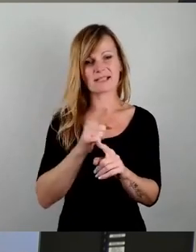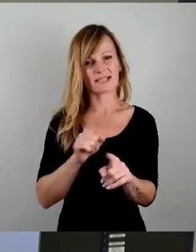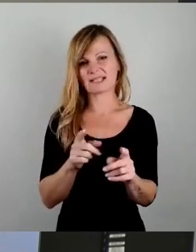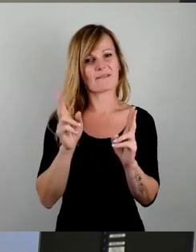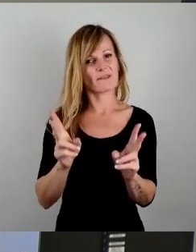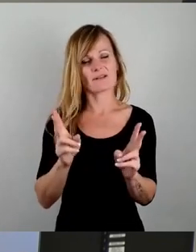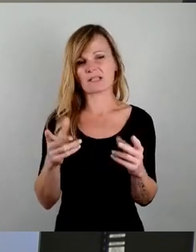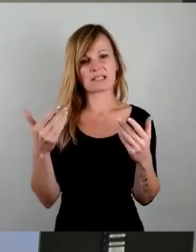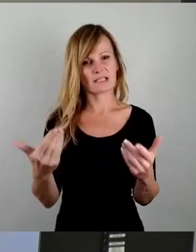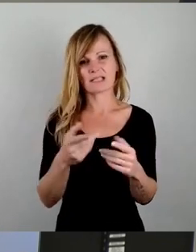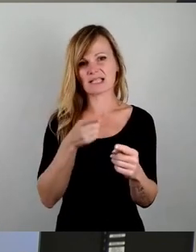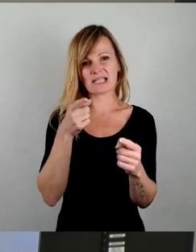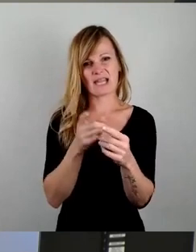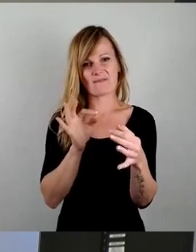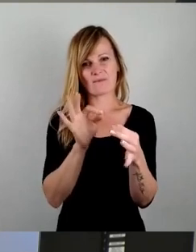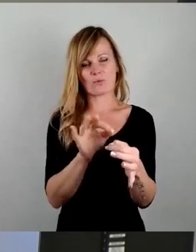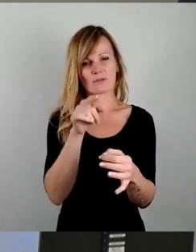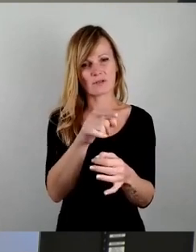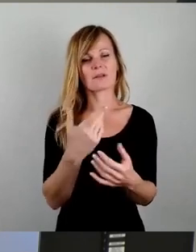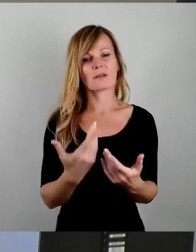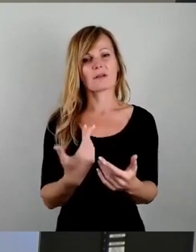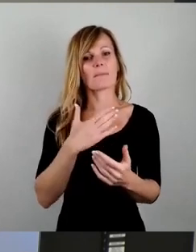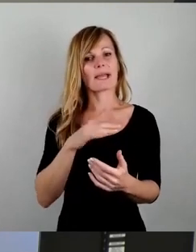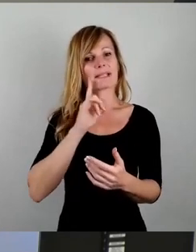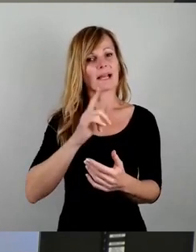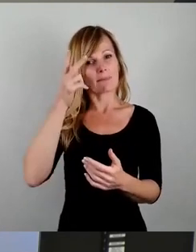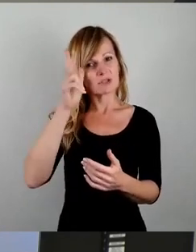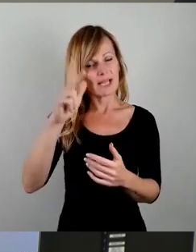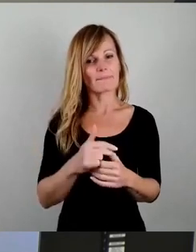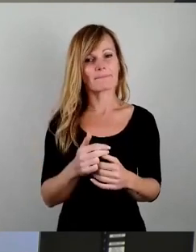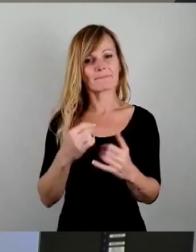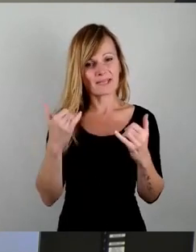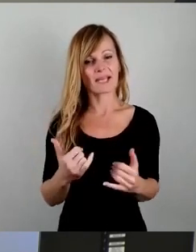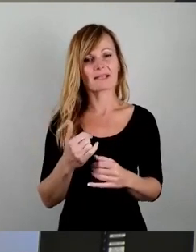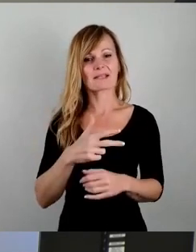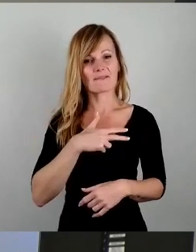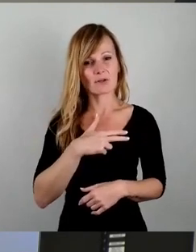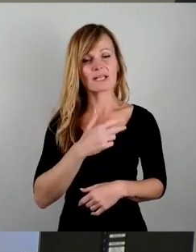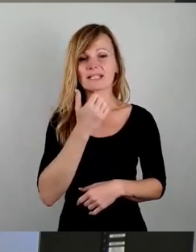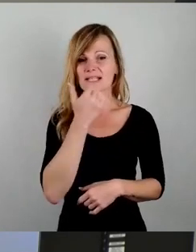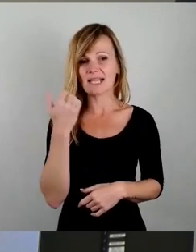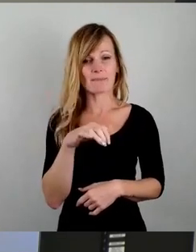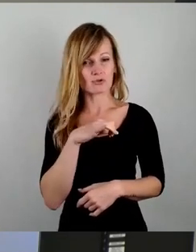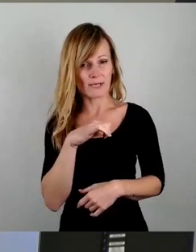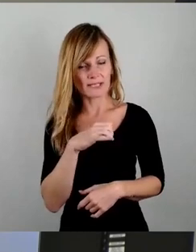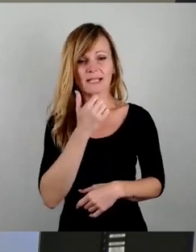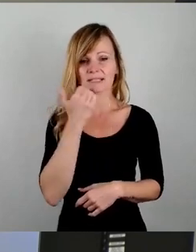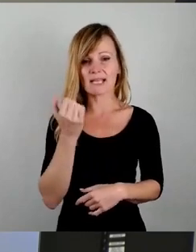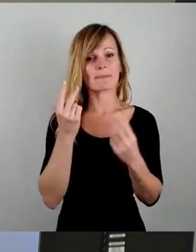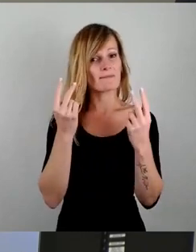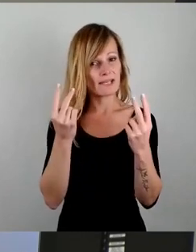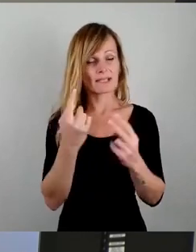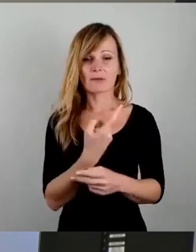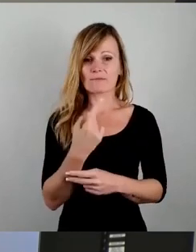dann zielführend. Meine Damen und Herren, es ist wirklich gerade extrem spannend und extrem wichtig und wir müssen